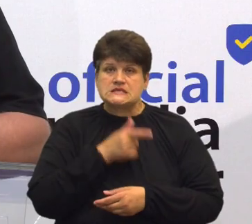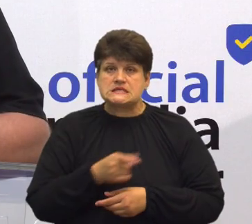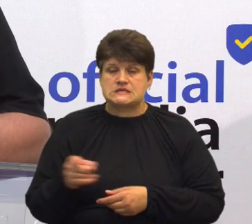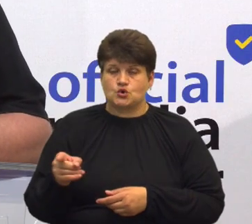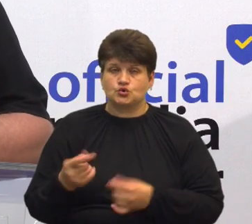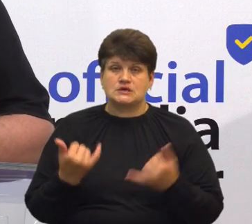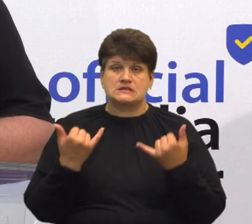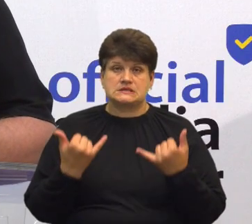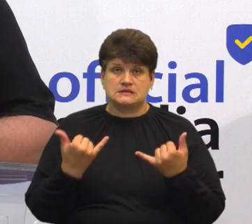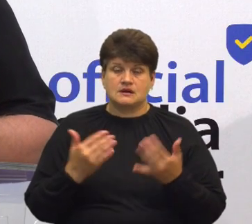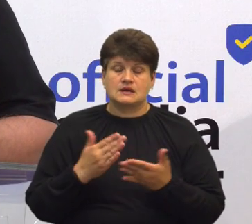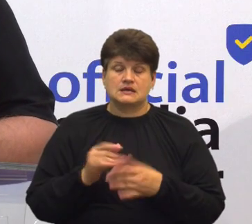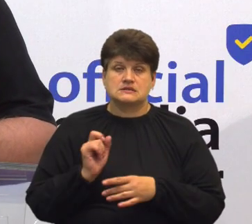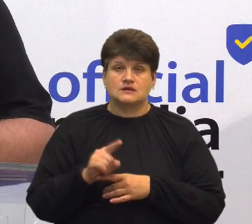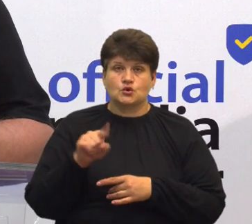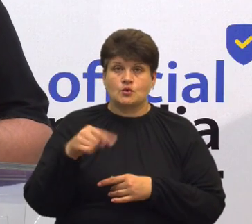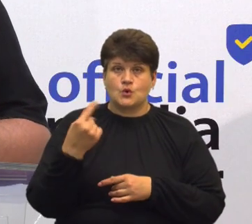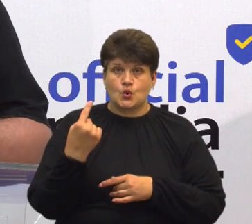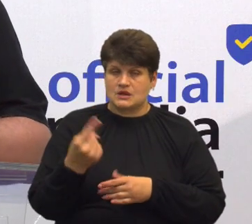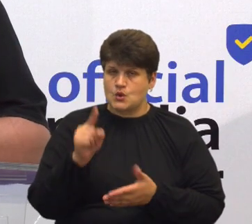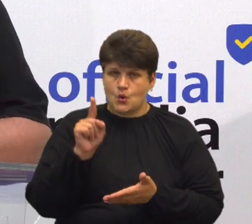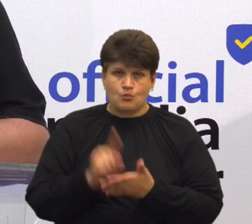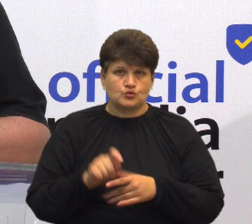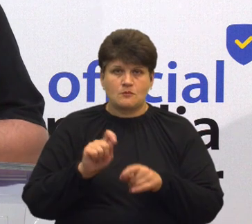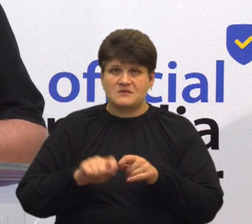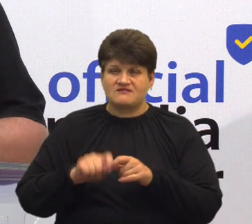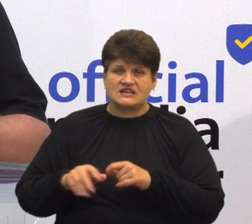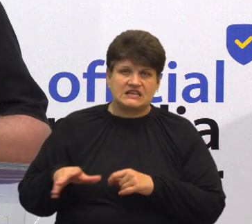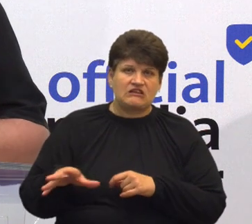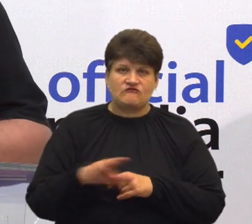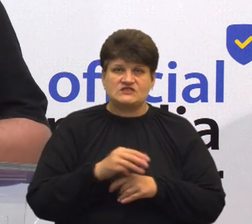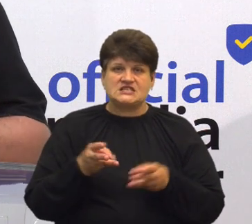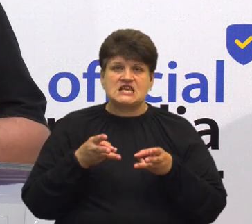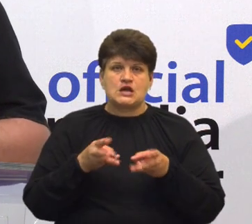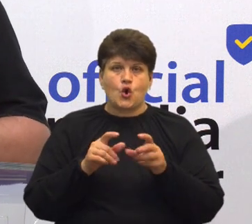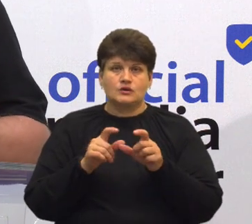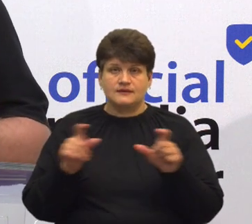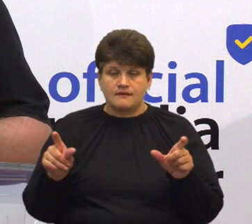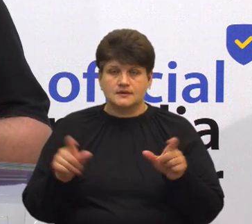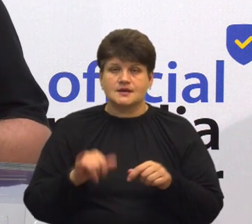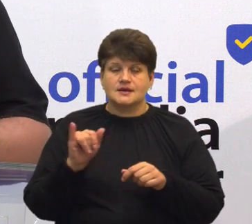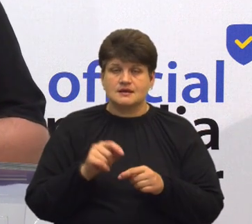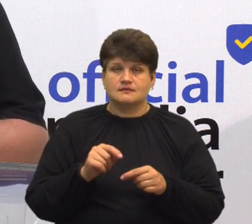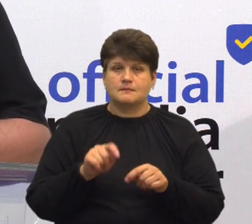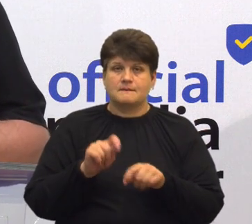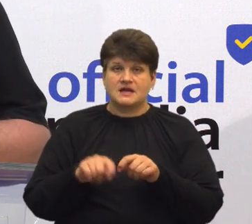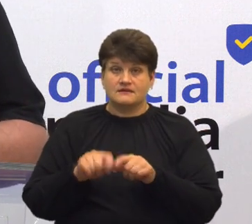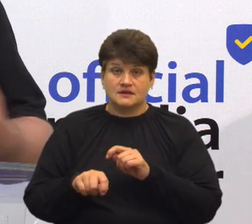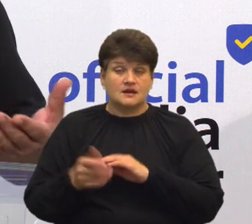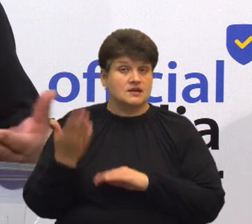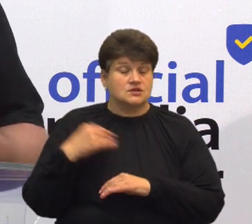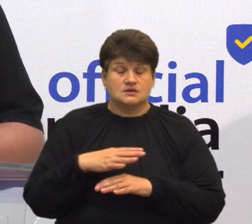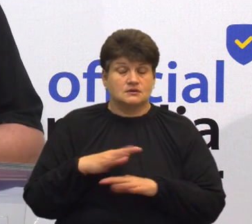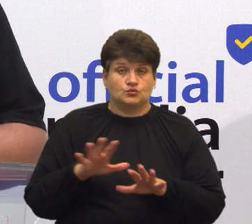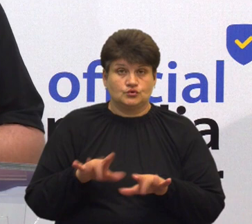Зараз є задача номер один – обов'язково перевірити всі котельні і, відповідно, перевірити. Такого ми не робили попередні